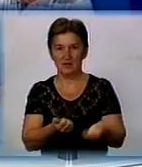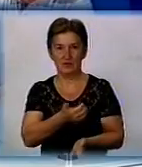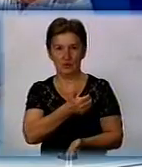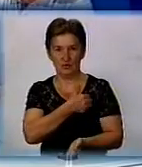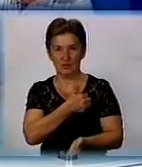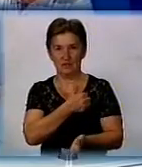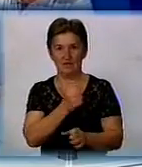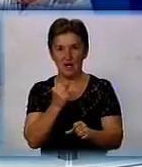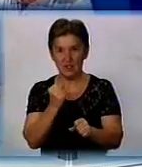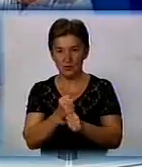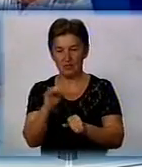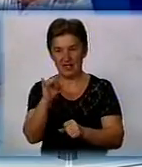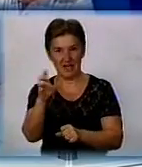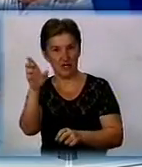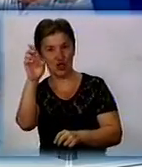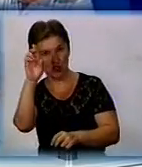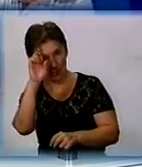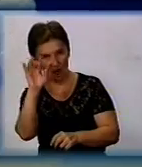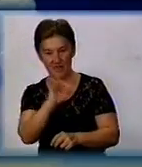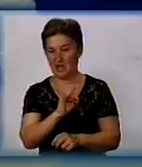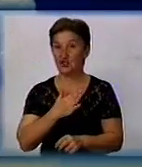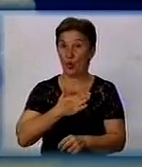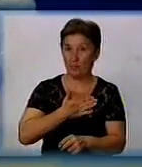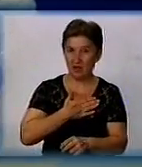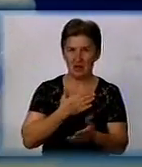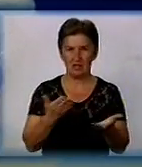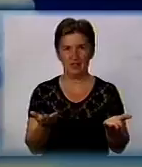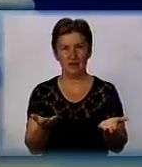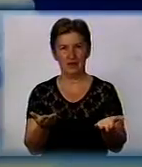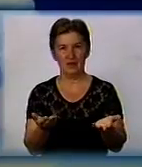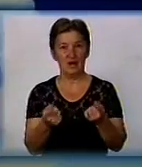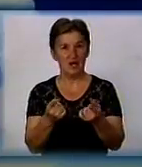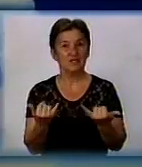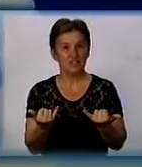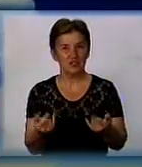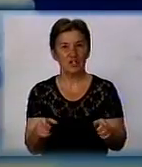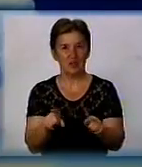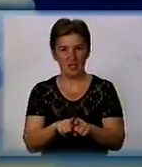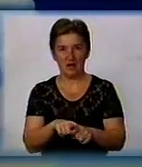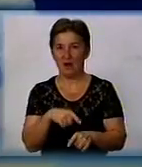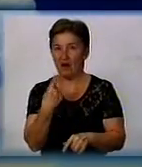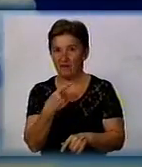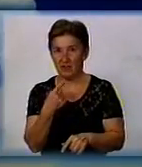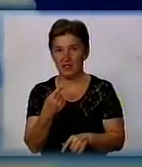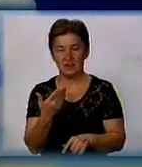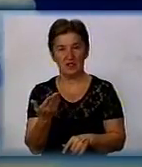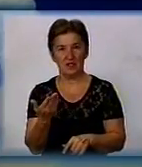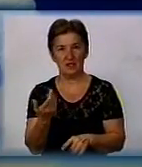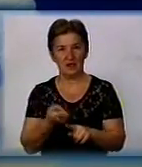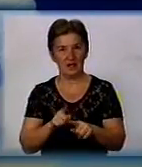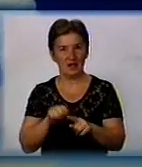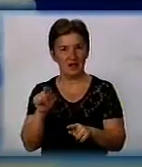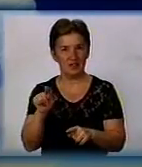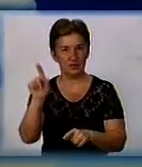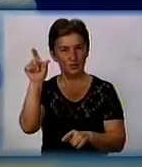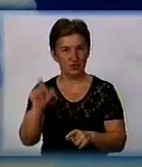і державі, собі, так би мовити. Ну, це, ви так сьогодні говорите, ми так думали. Этот чоловік,